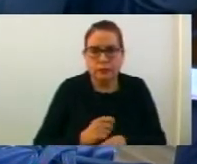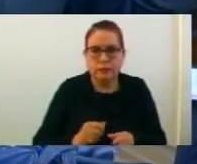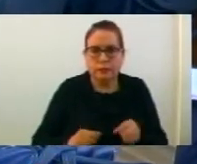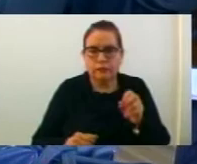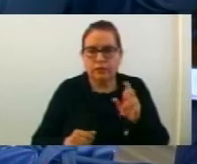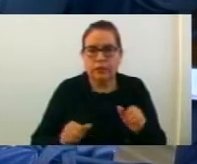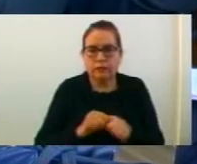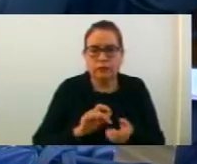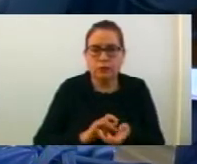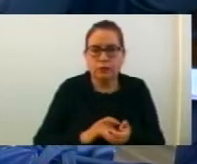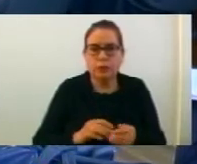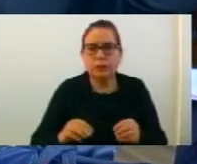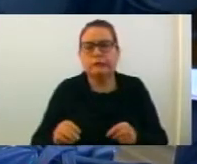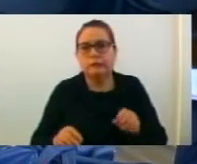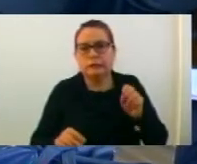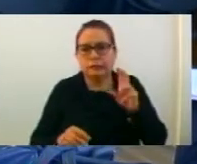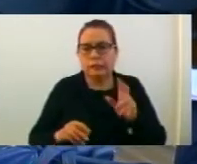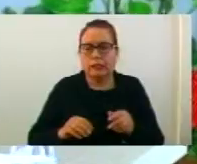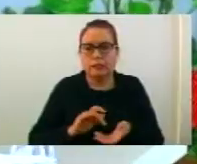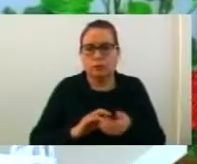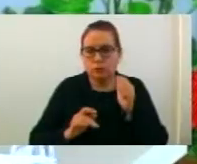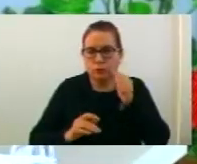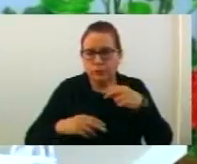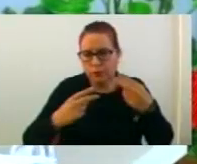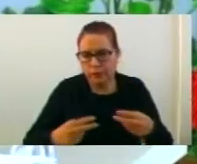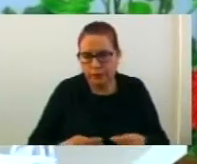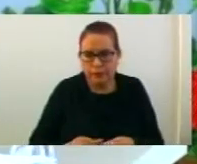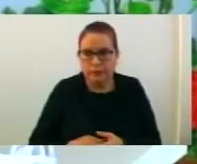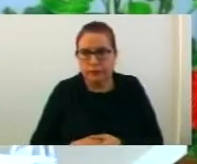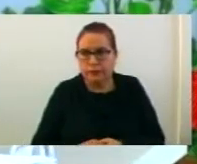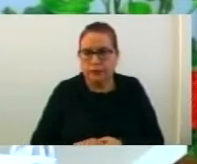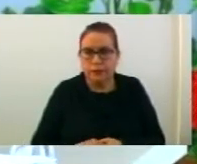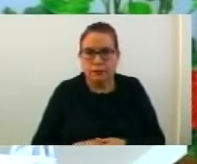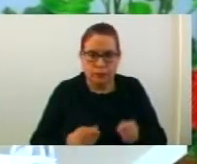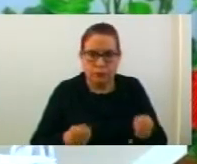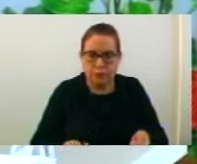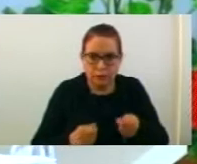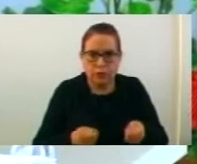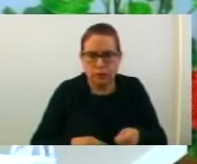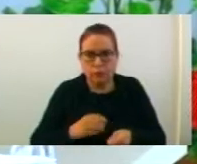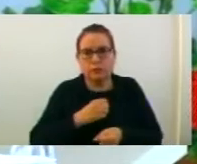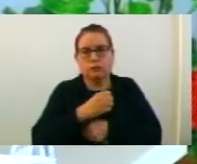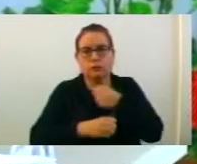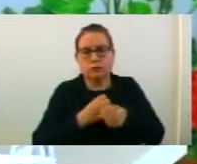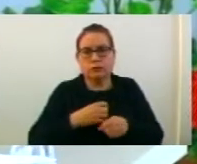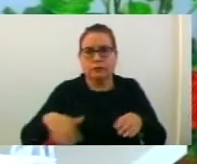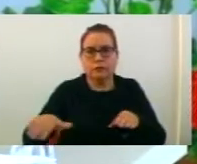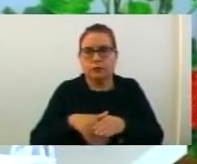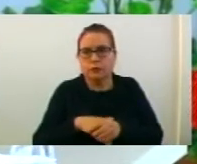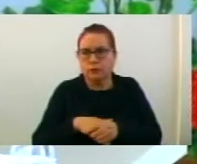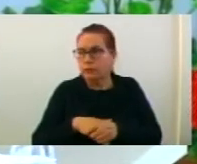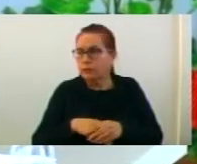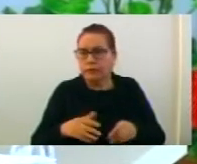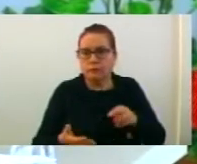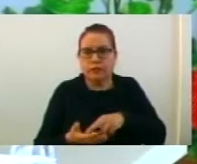-та и 13-та точка од дневната ред. Първобарене на согласно за изменен до половина на годишна план за върботување за 2018